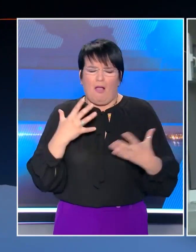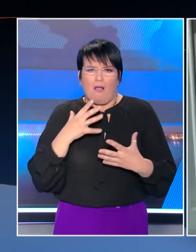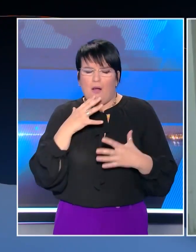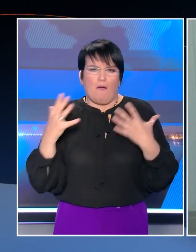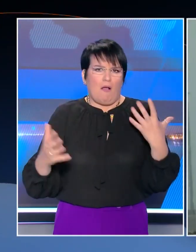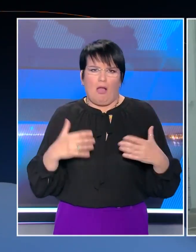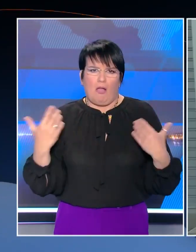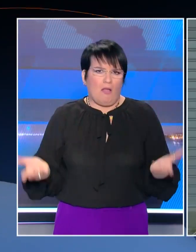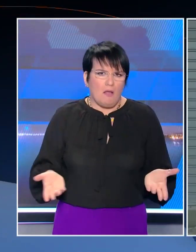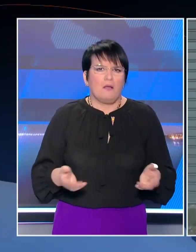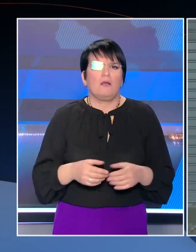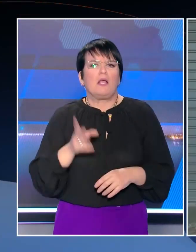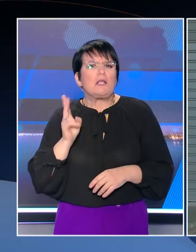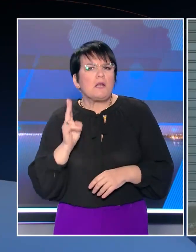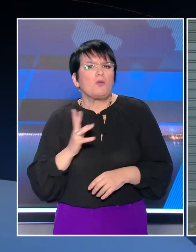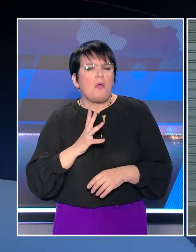κατάστασης.